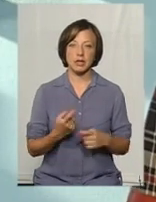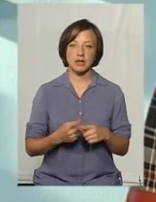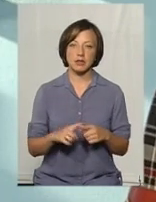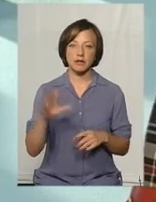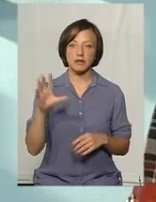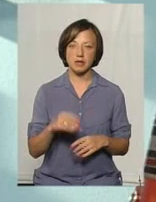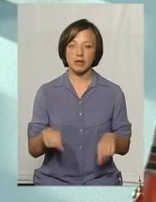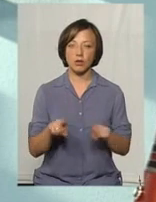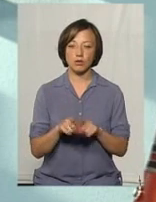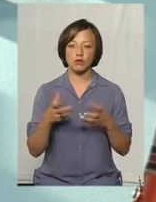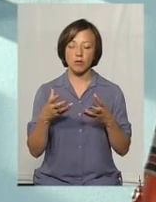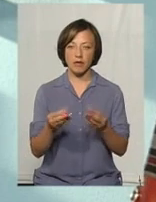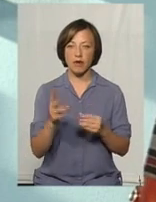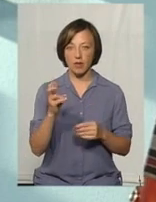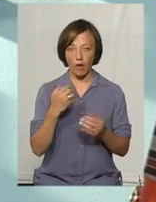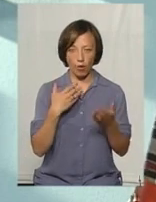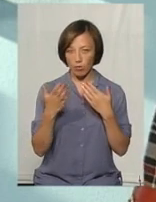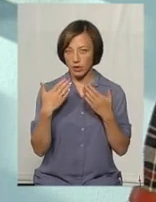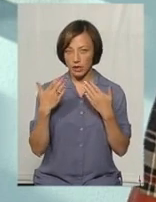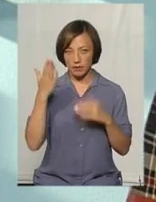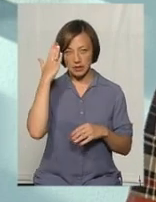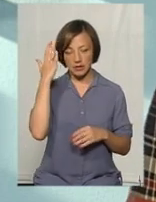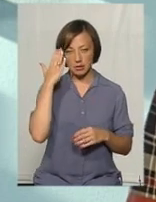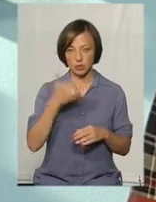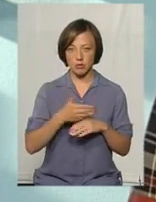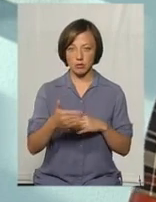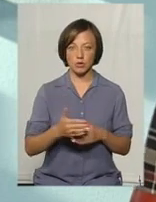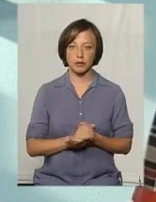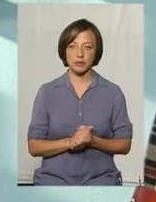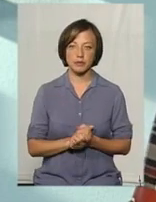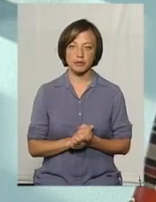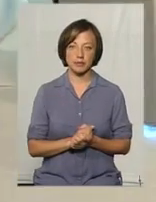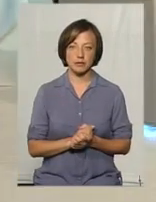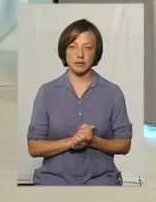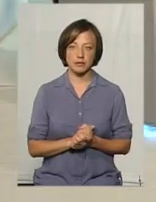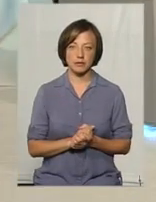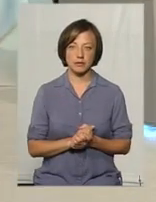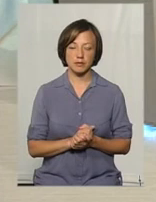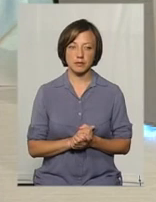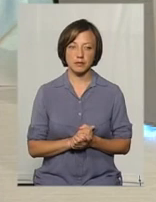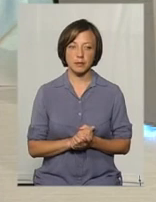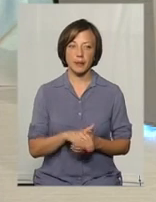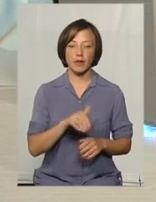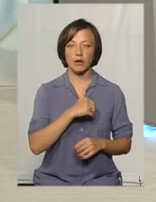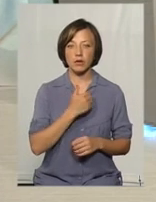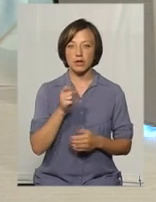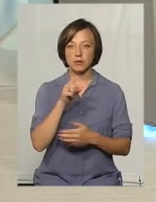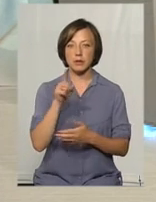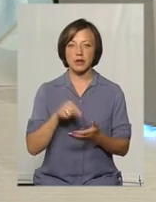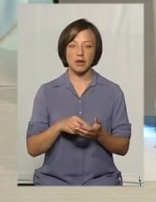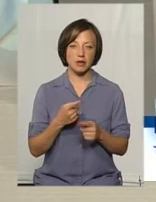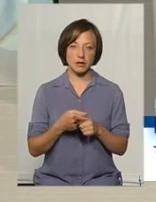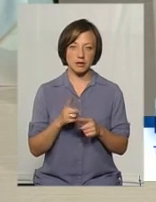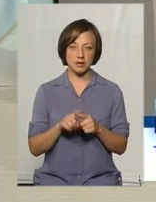також впливає на її комунікативні здібності потім в подальшому. Я ще хотіла зауважити цим питанням